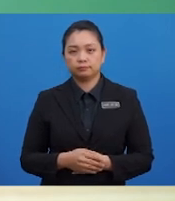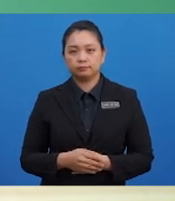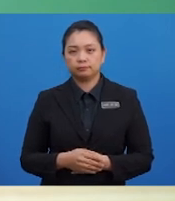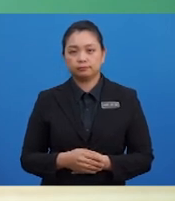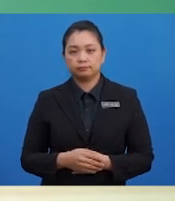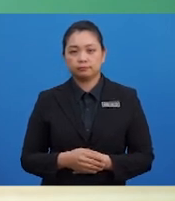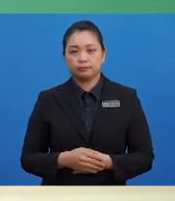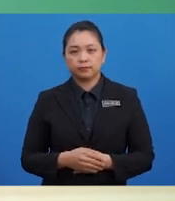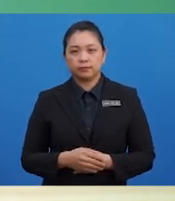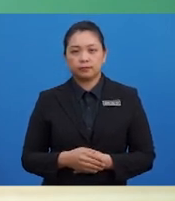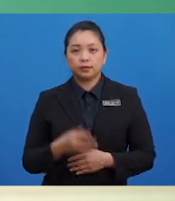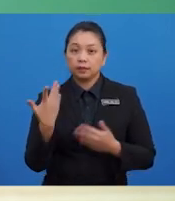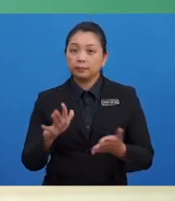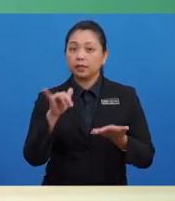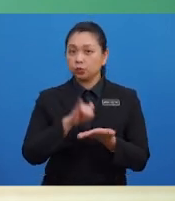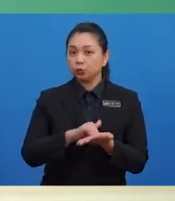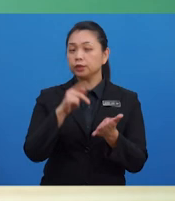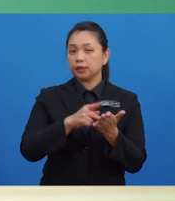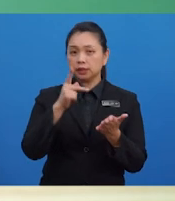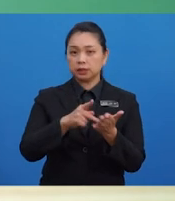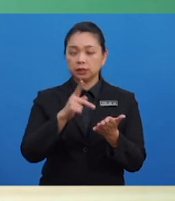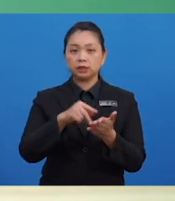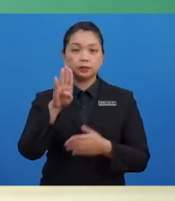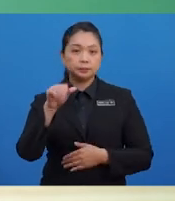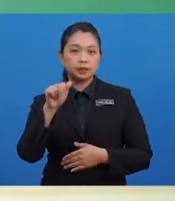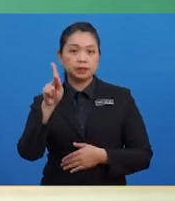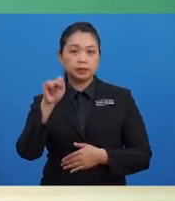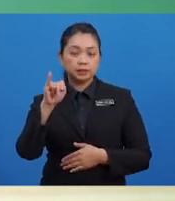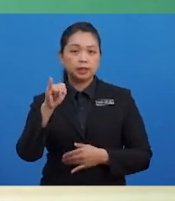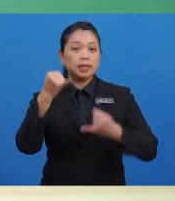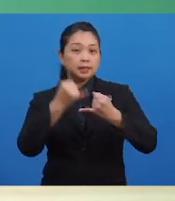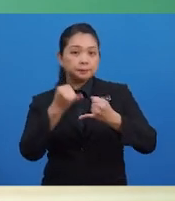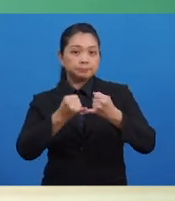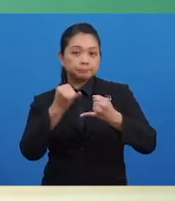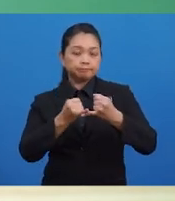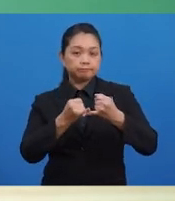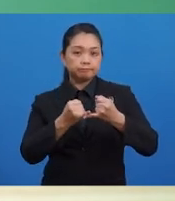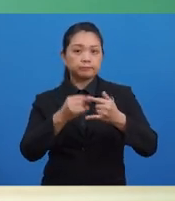Setelah itu, kirakan baki akhir atau baki HB.